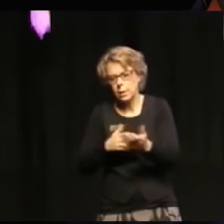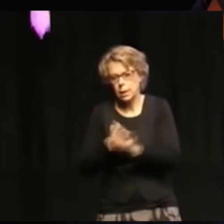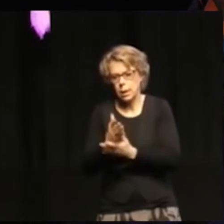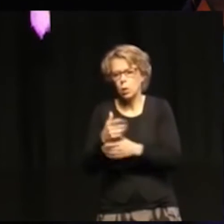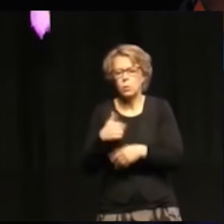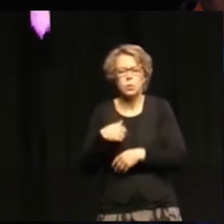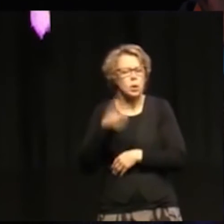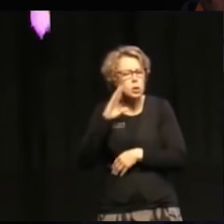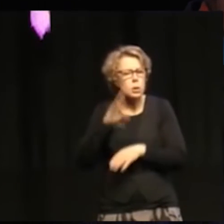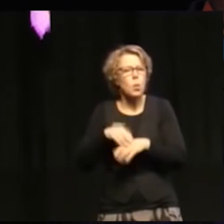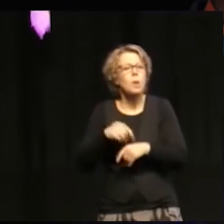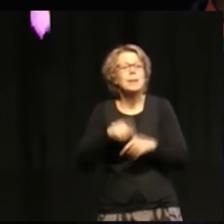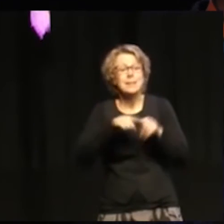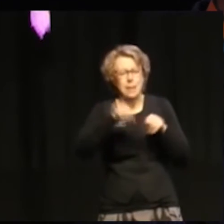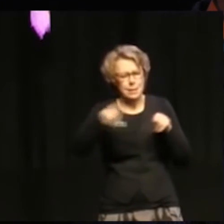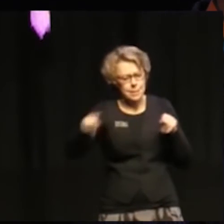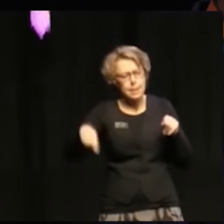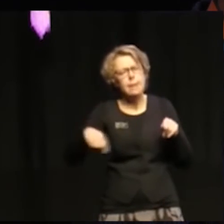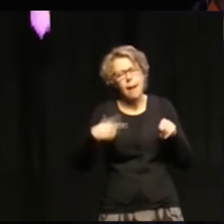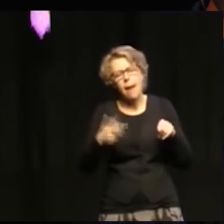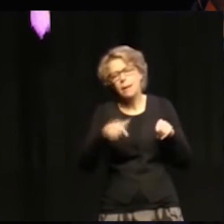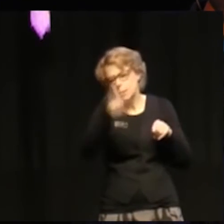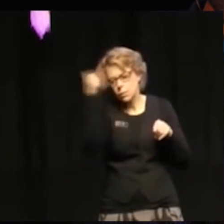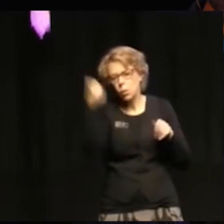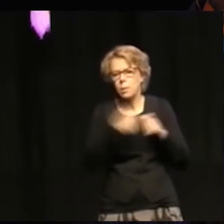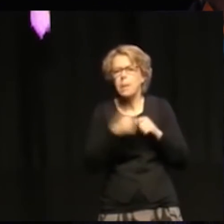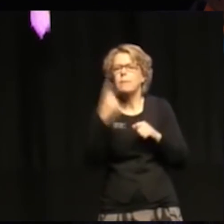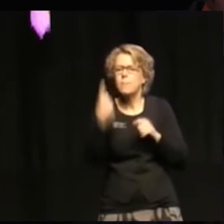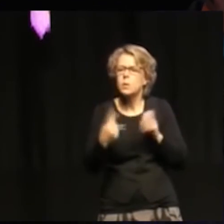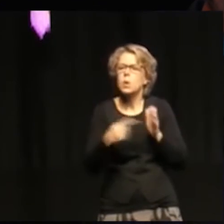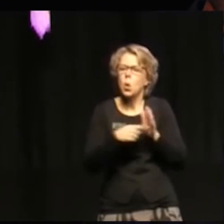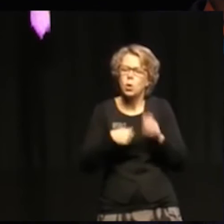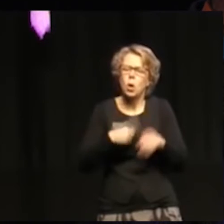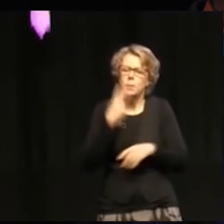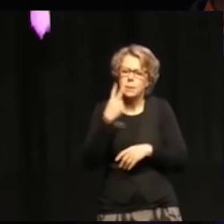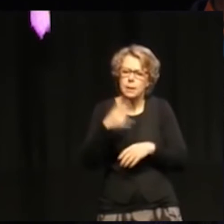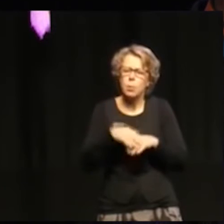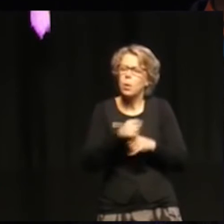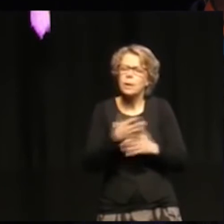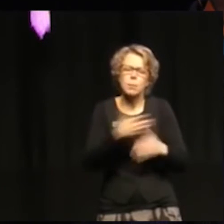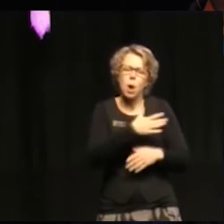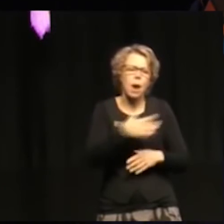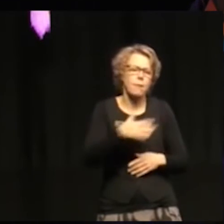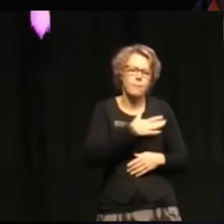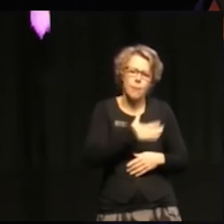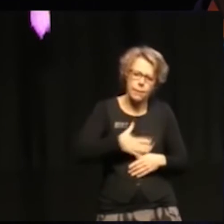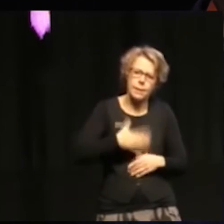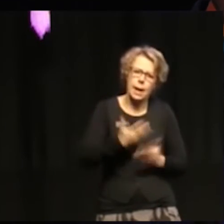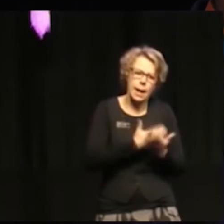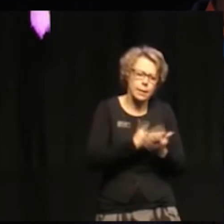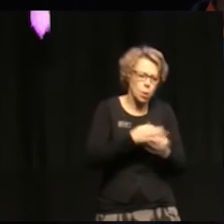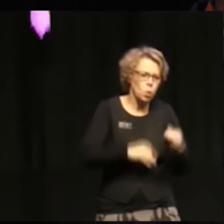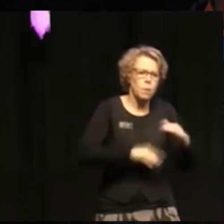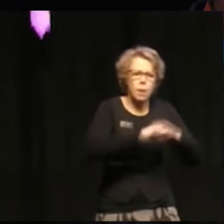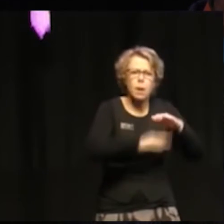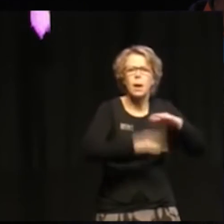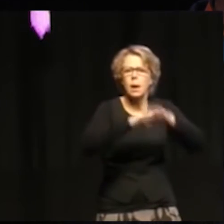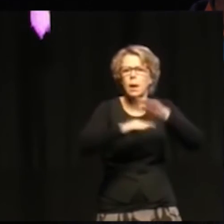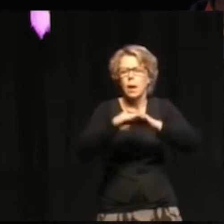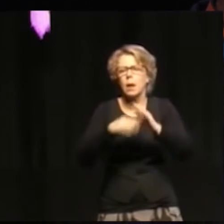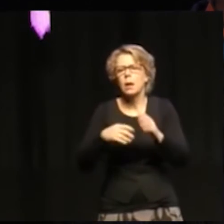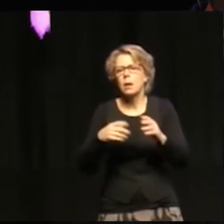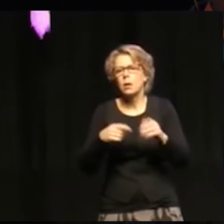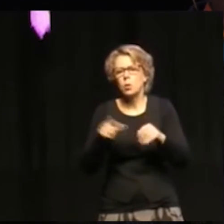statistik gör ju att det här är väldigt svårt. Men för första gången tittade de inte bara på de fattiga länderna huruvida de uppnådde, utan de tittade även på